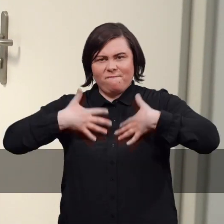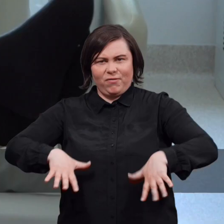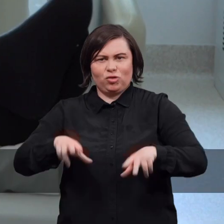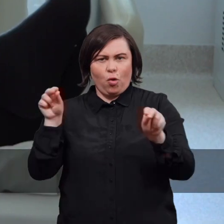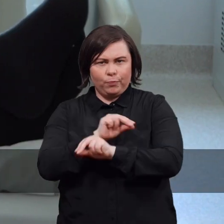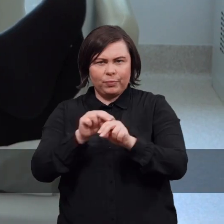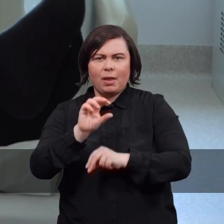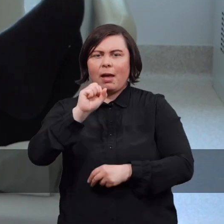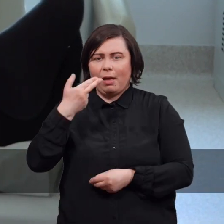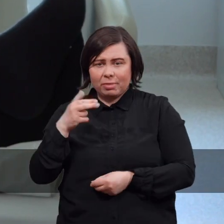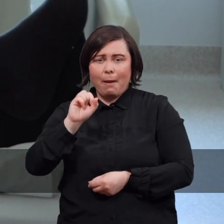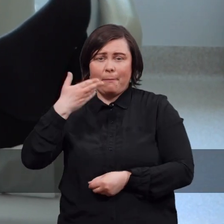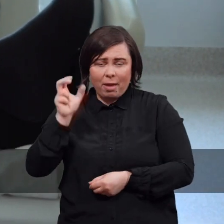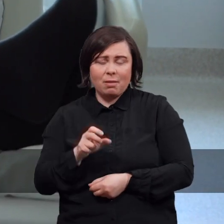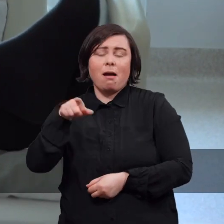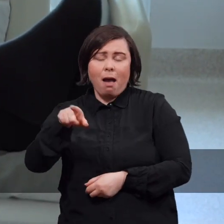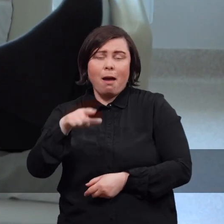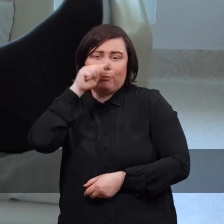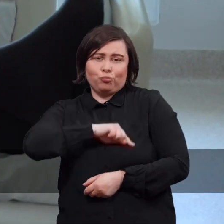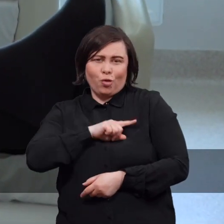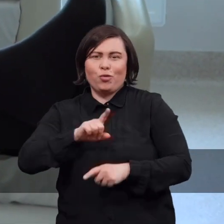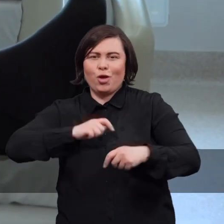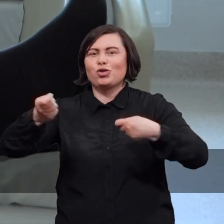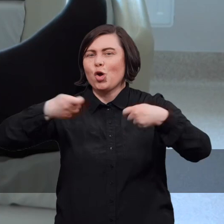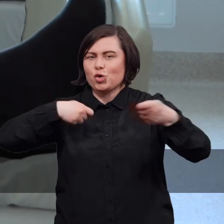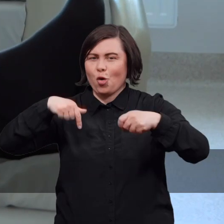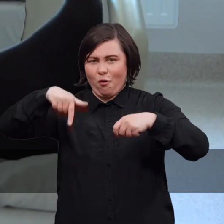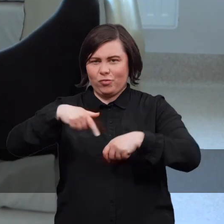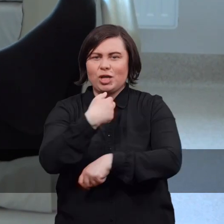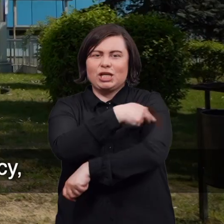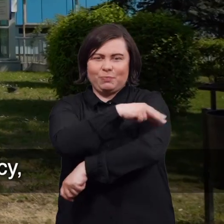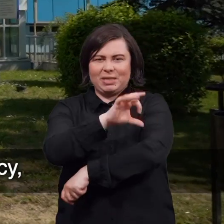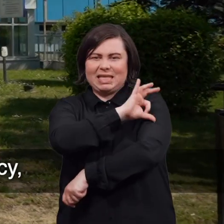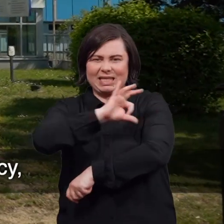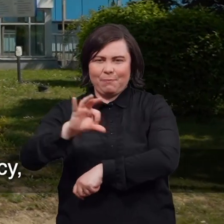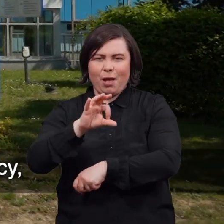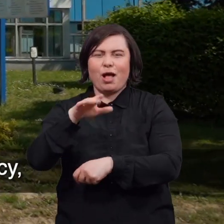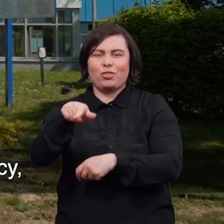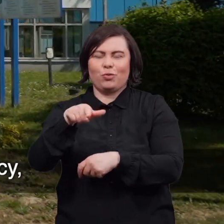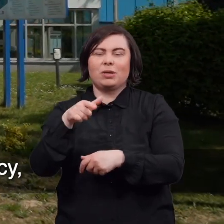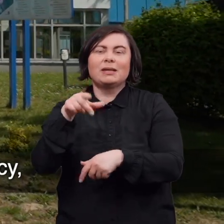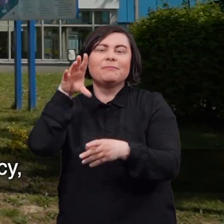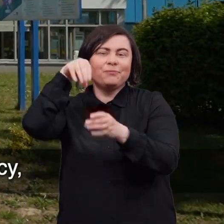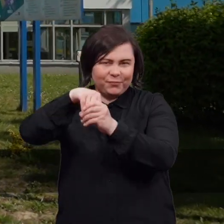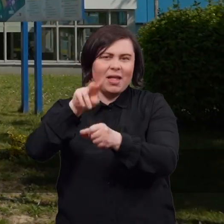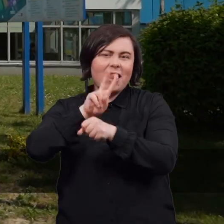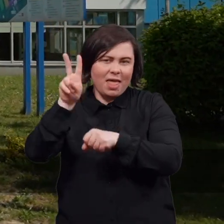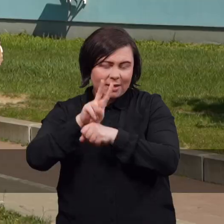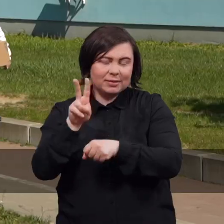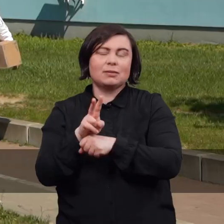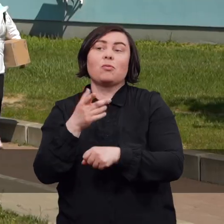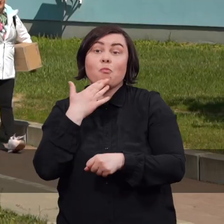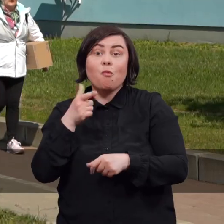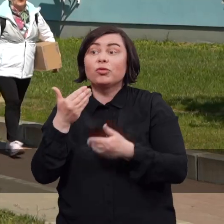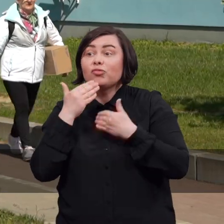pomoc fizjoterapeutyczną. Anna Banach, psycholożka i koordynatorka psychologów w Wojewódzkim Szpitalu Specjalistycznym w Legnicy mówi,